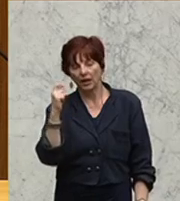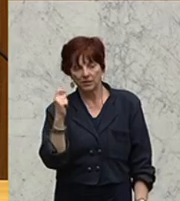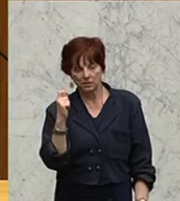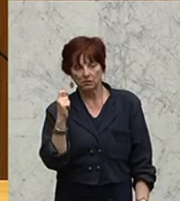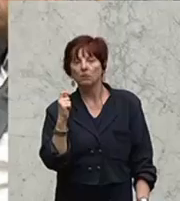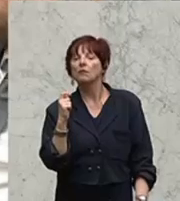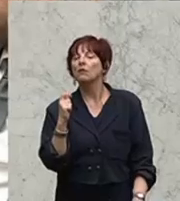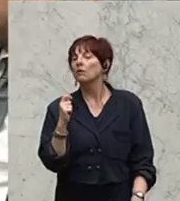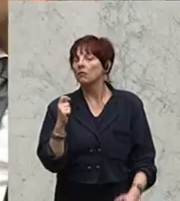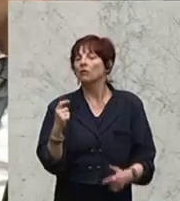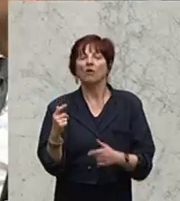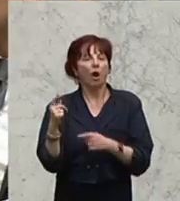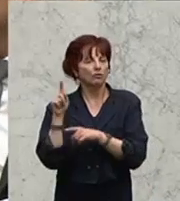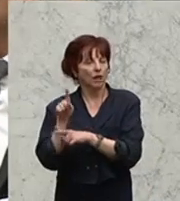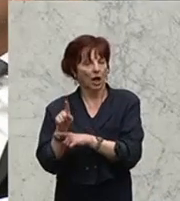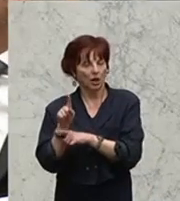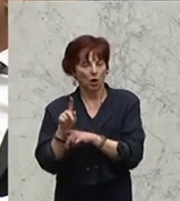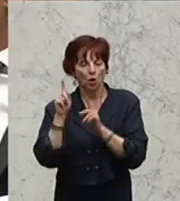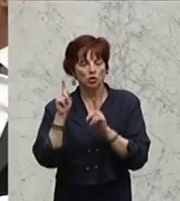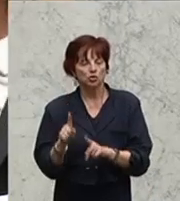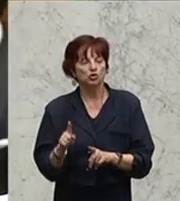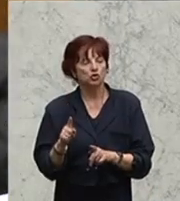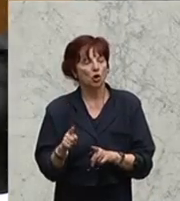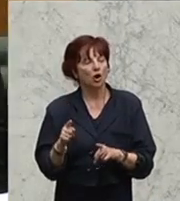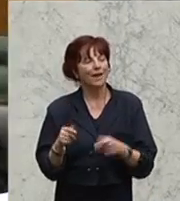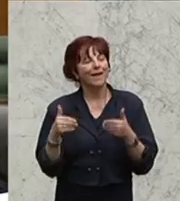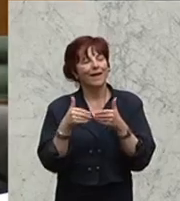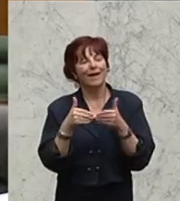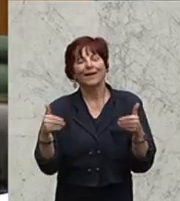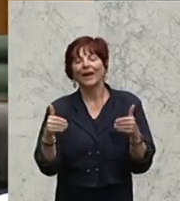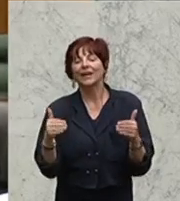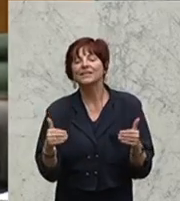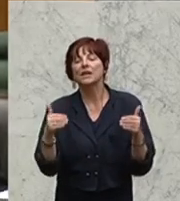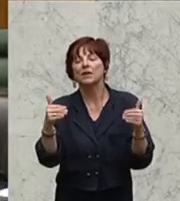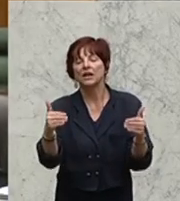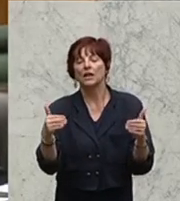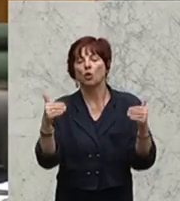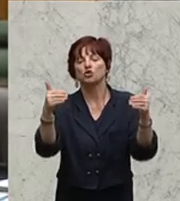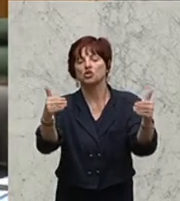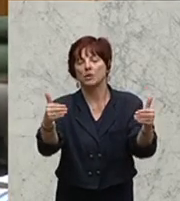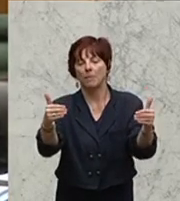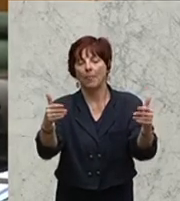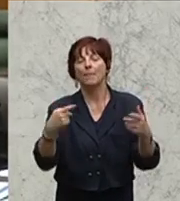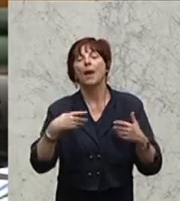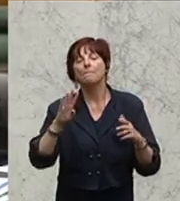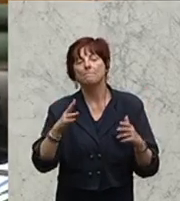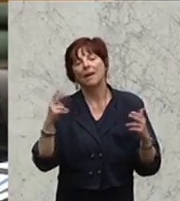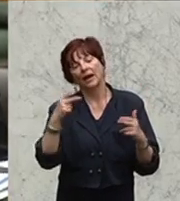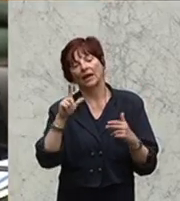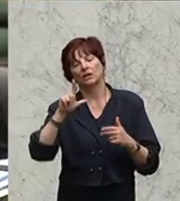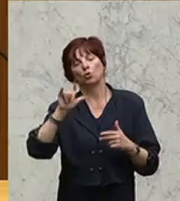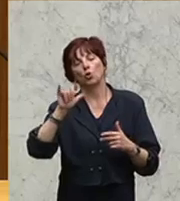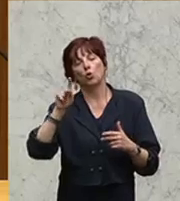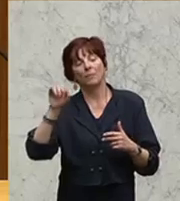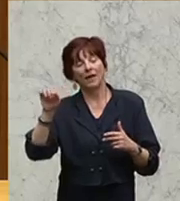Frage, die Grenzen weiter an die libysche Grenze hinzubringen, um eben dem Schlepperunwesen